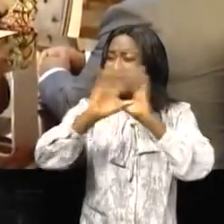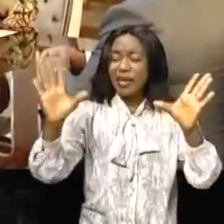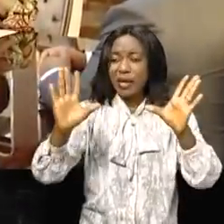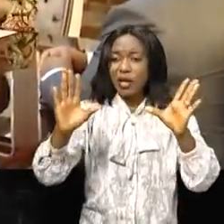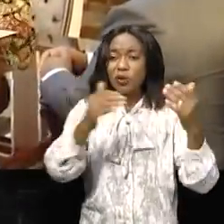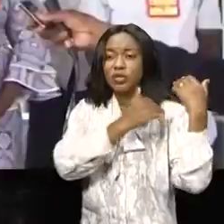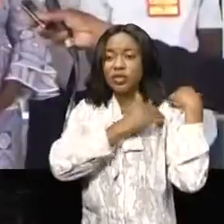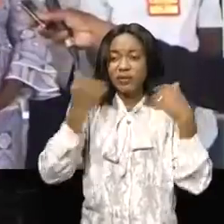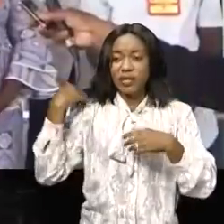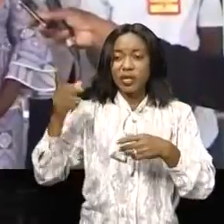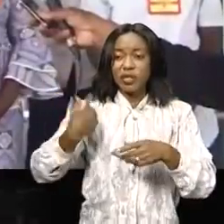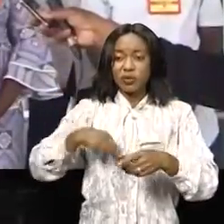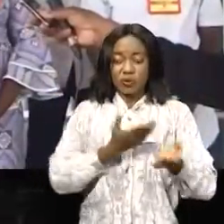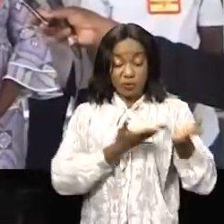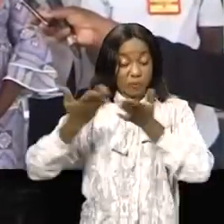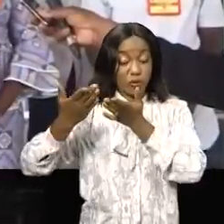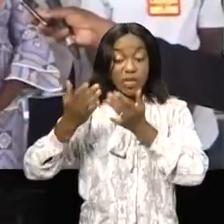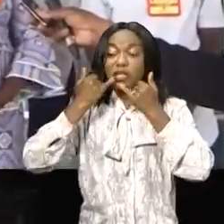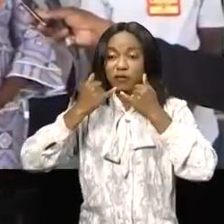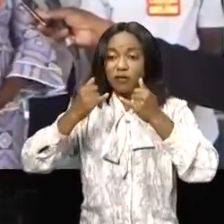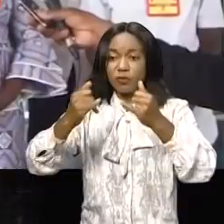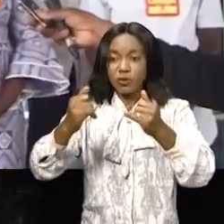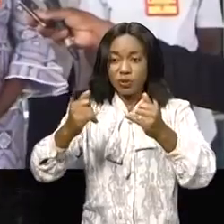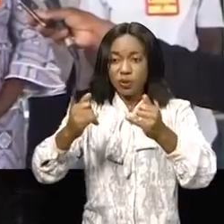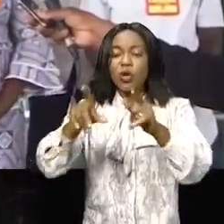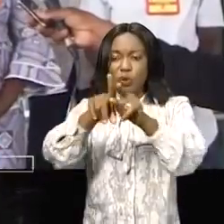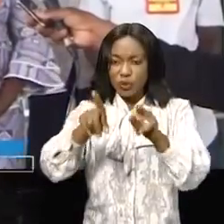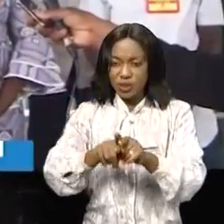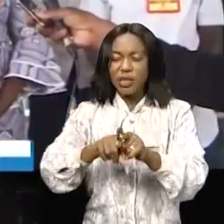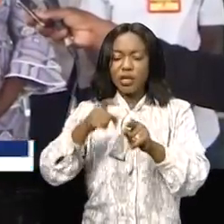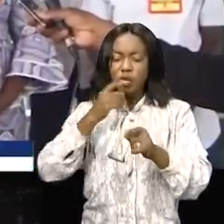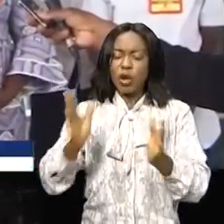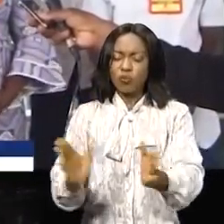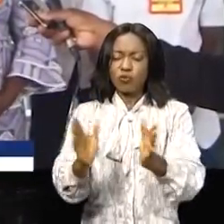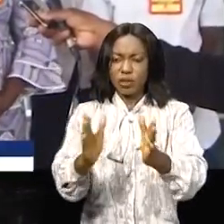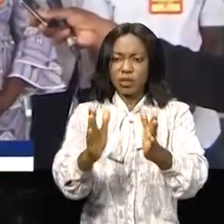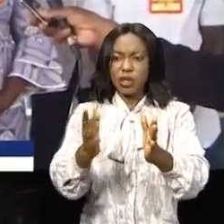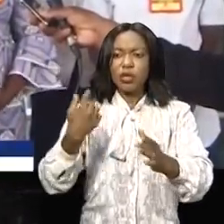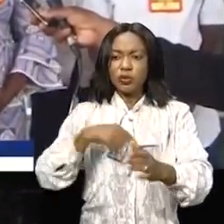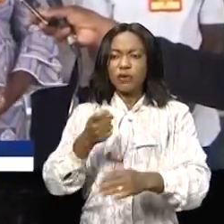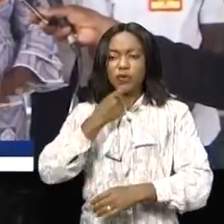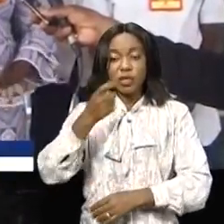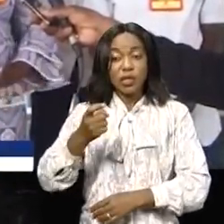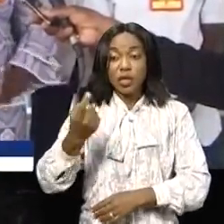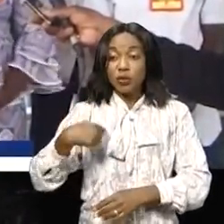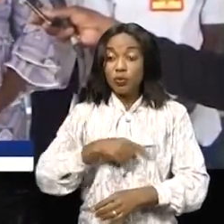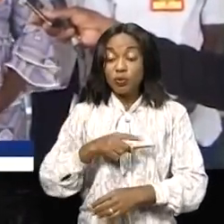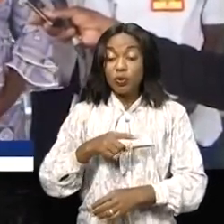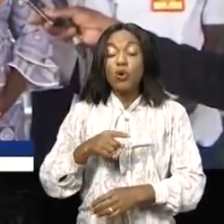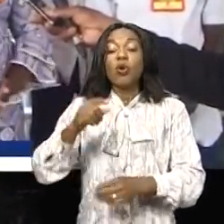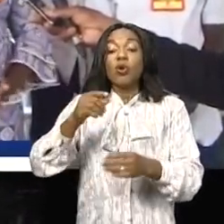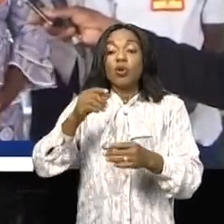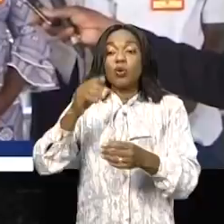Nous lui avons apporté certaines informations et il vient de nous encourager nous lui avons dit que nous ne comptons que sur lui